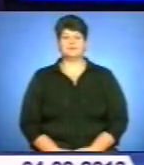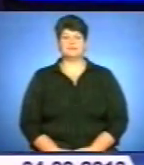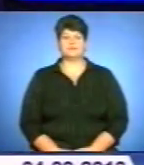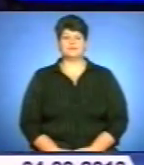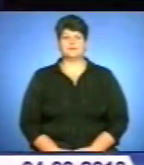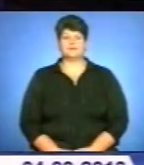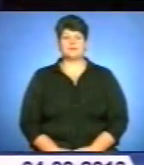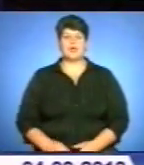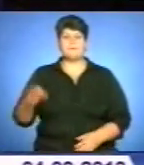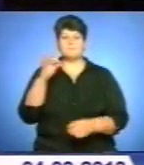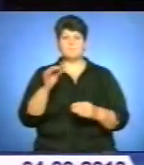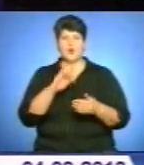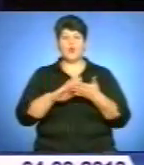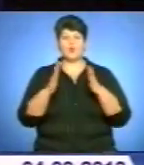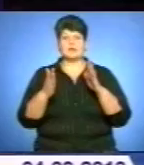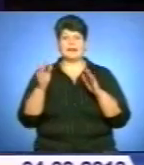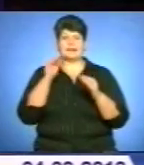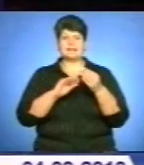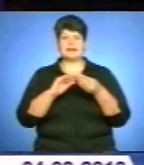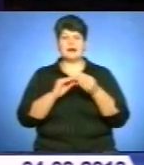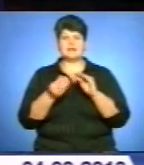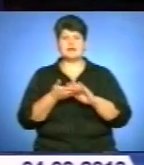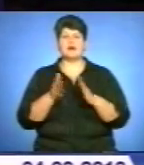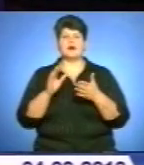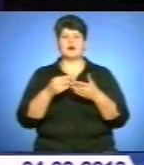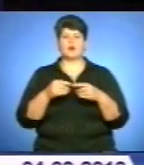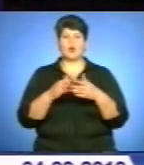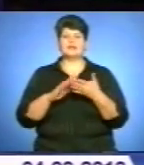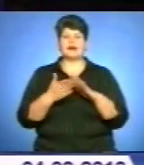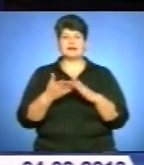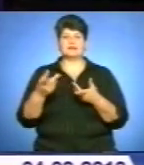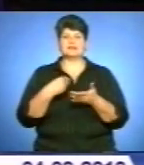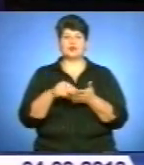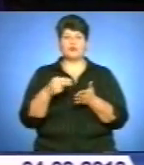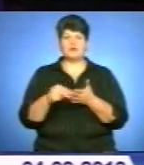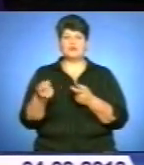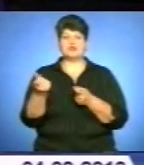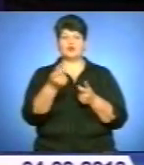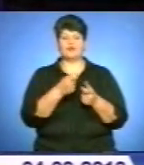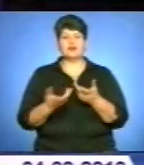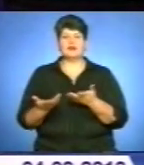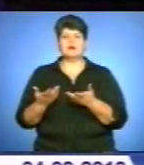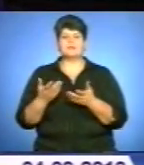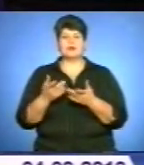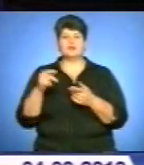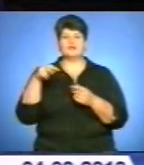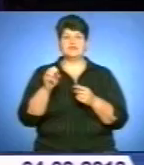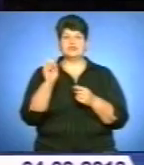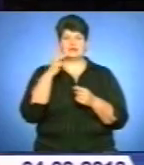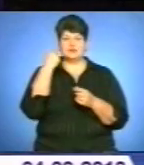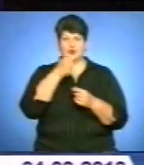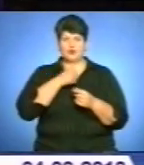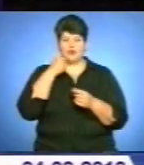Про укладання форвардних контрактів на закупівлю зернових культур урожаю 2013 року і до Державного